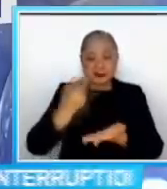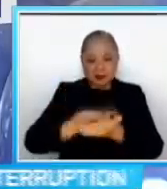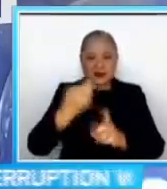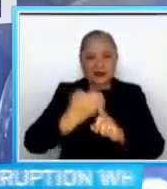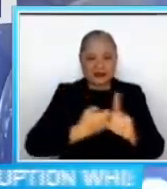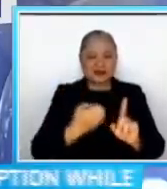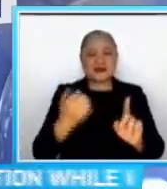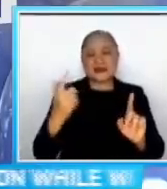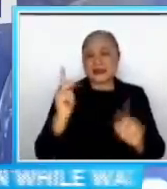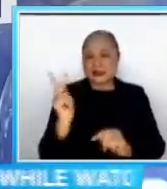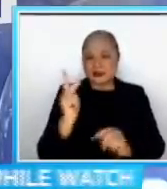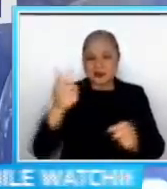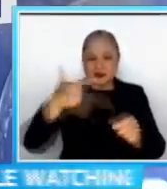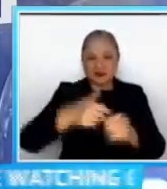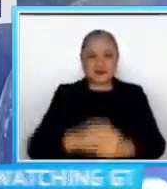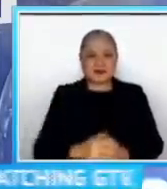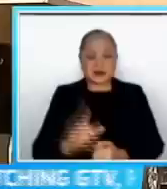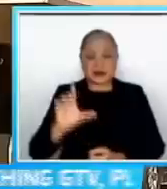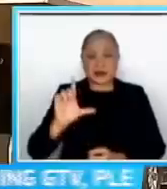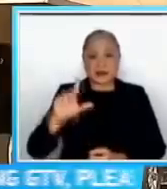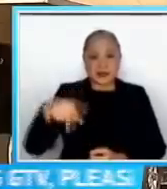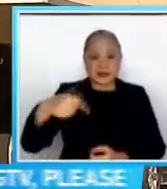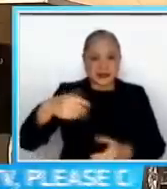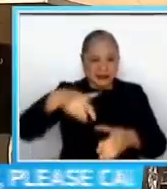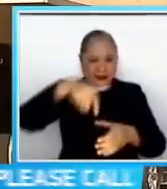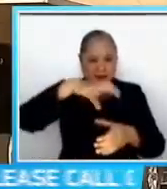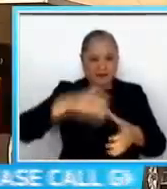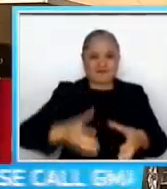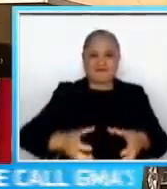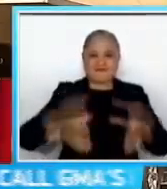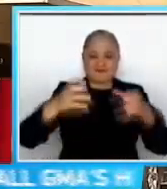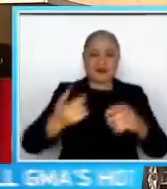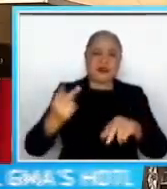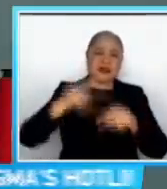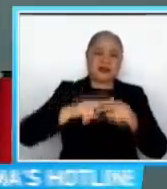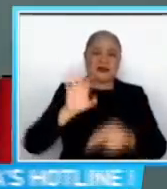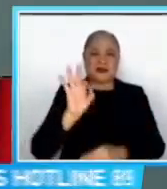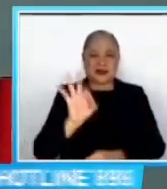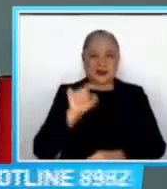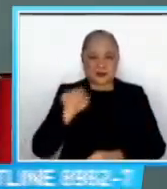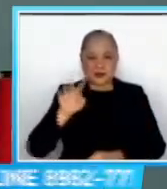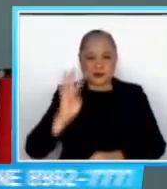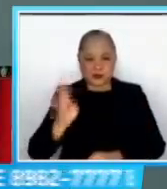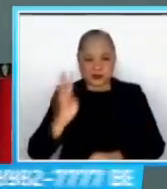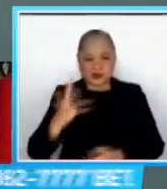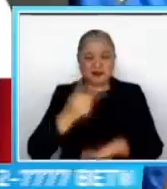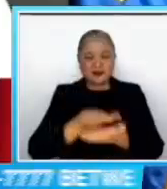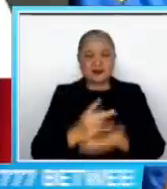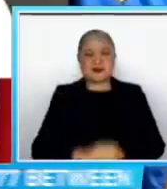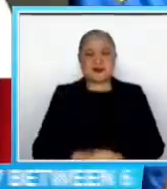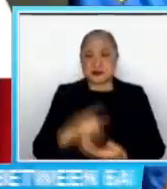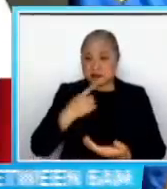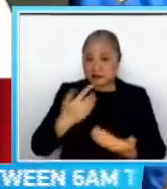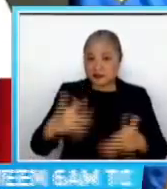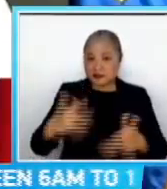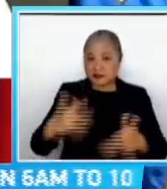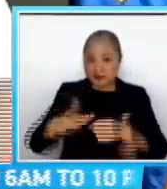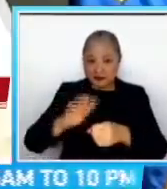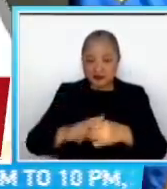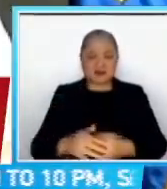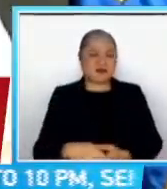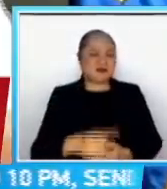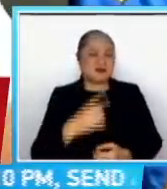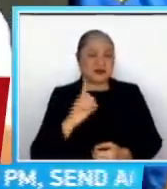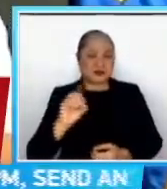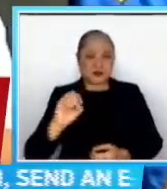aabot na sa 10 pesos kada kilo ang iminahal Sagad na ba ito? Ang sabi mismo ng Department of Energy It's not yet the